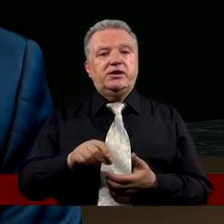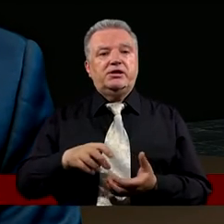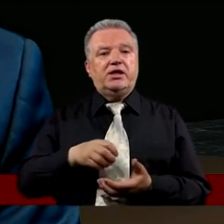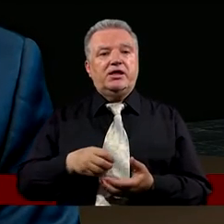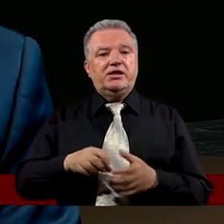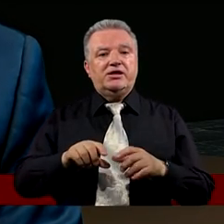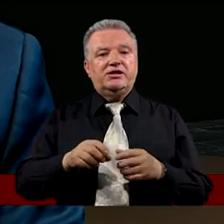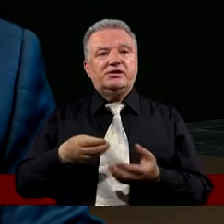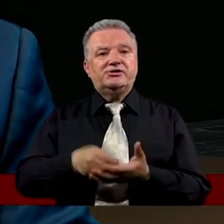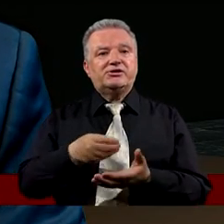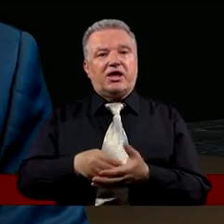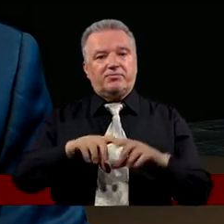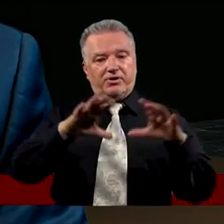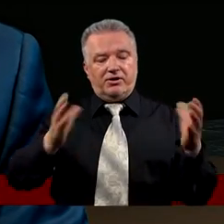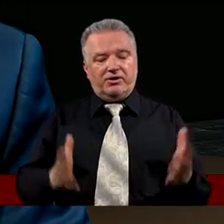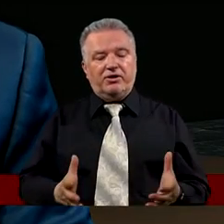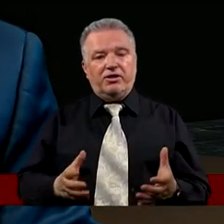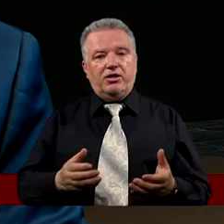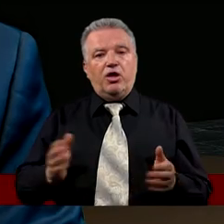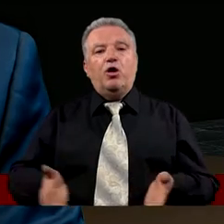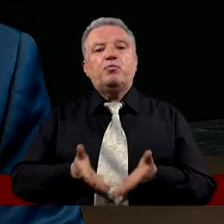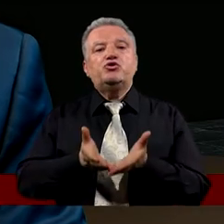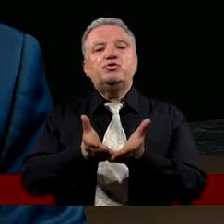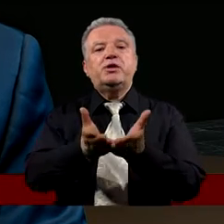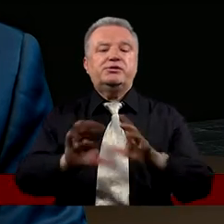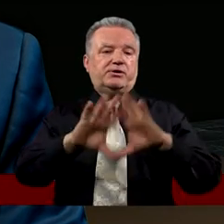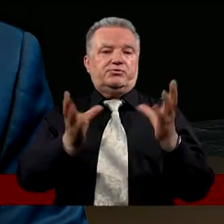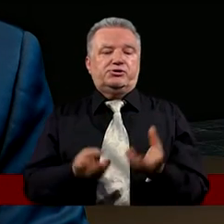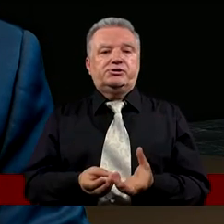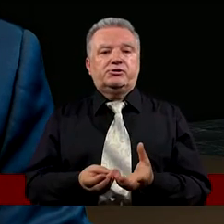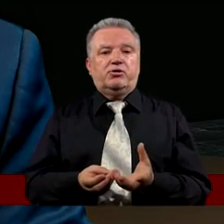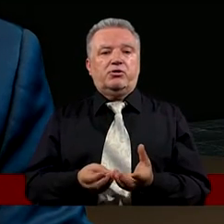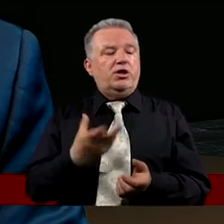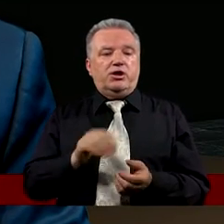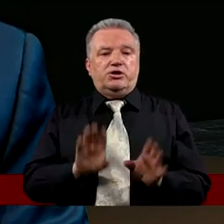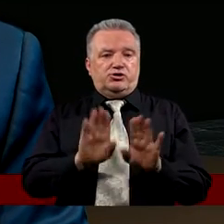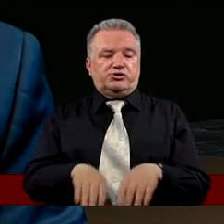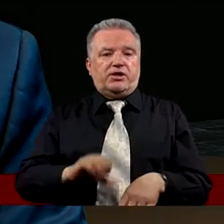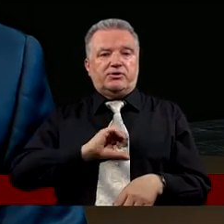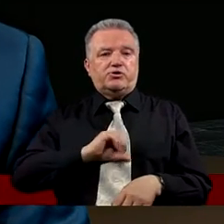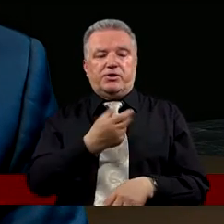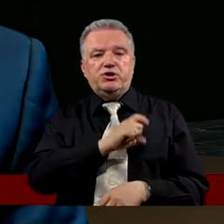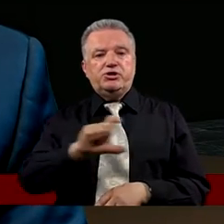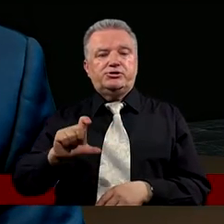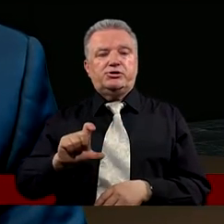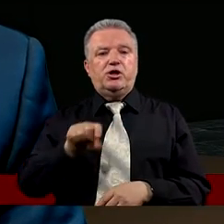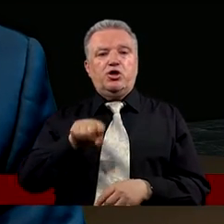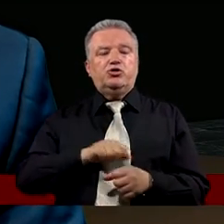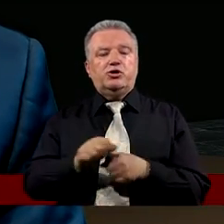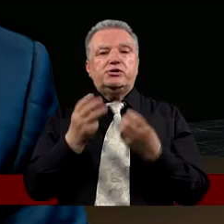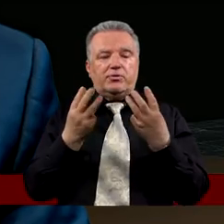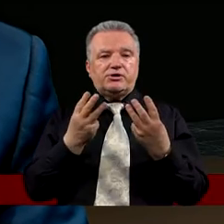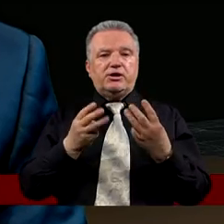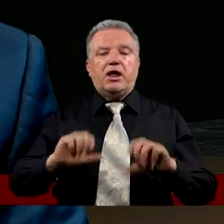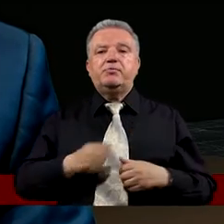skarb Czyli poświęca Tak naprawdę Wszystko Nie zostawia sobie nic I to jest bardzo ważne